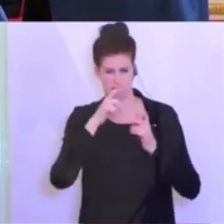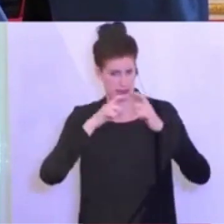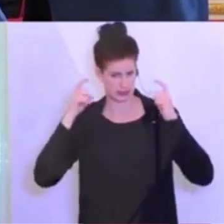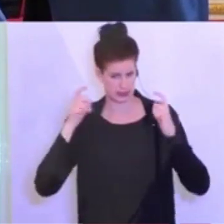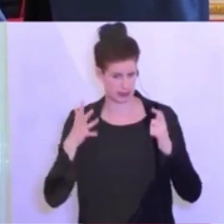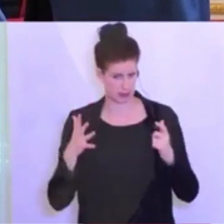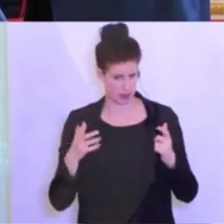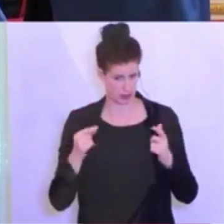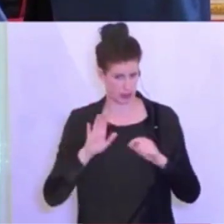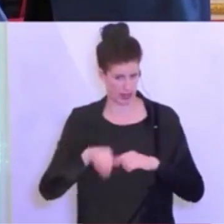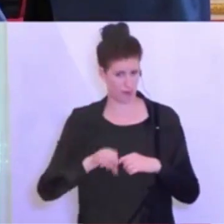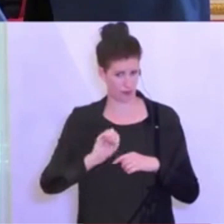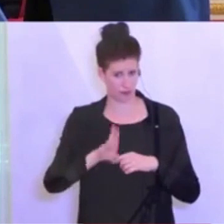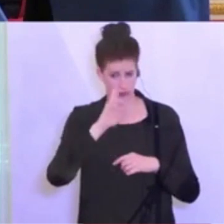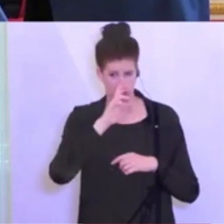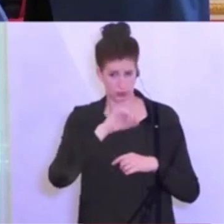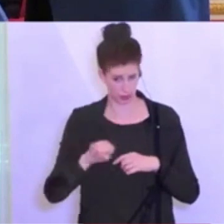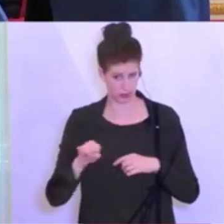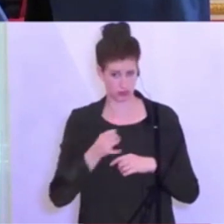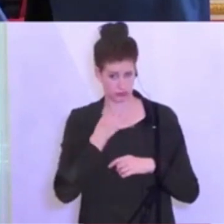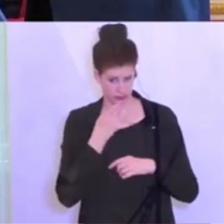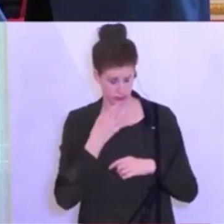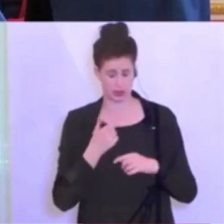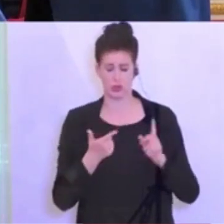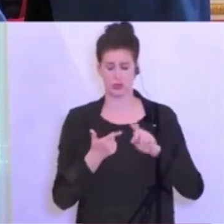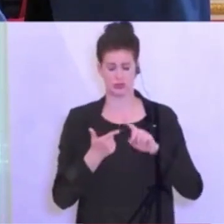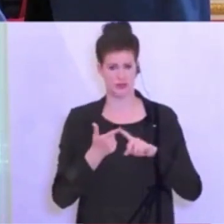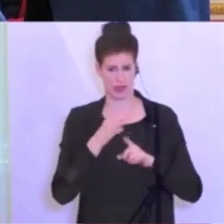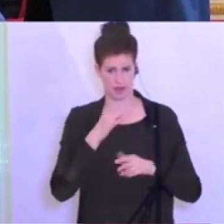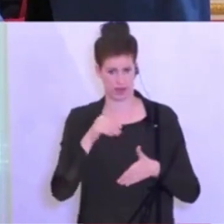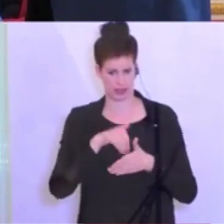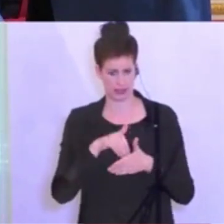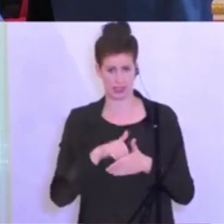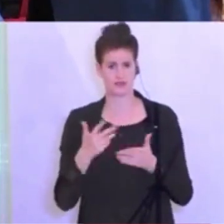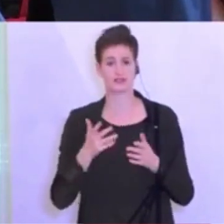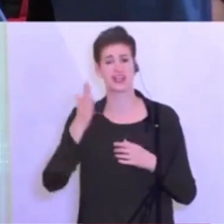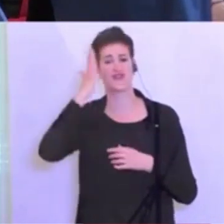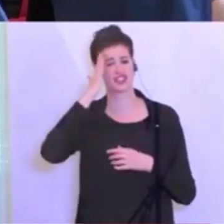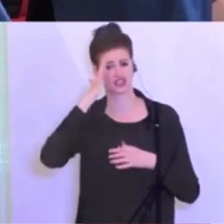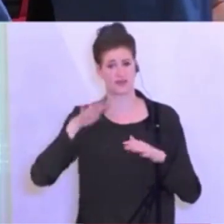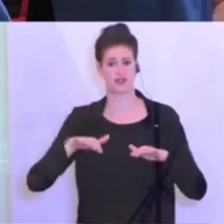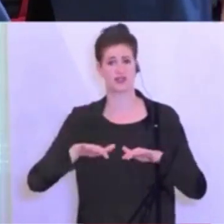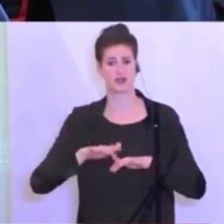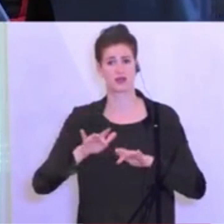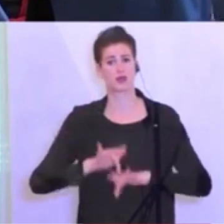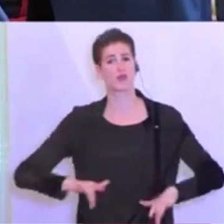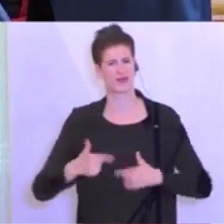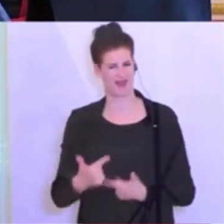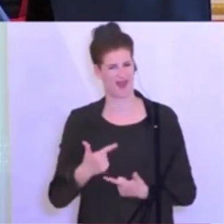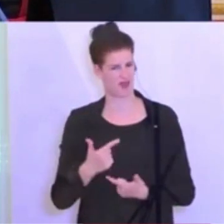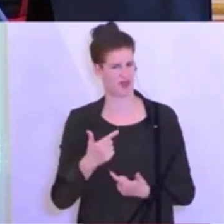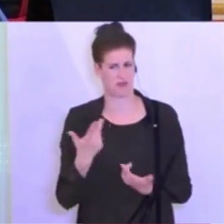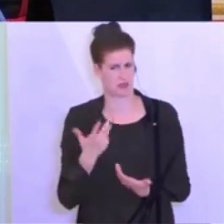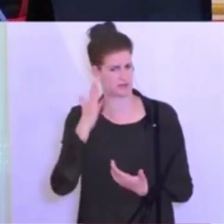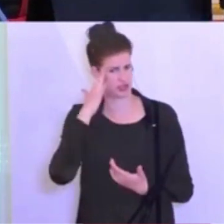Juli die Maskenpflicht. Das wäre die Verständnisfrage. Und die inhaltliche wäre, was ist jetzt die wissenschaftliche Grundlage, wenn man so will, für die Entscheidung? Ist es,